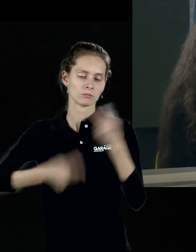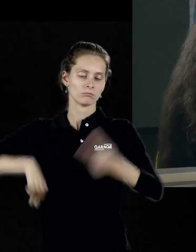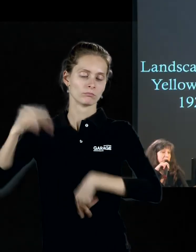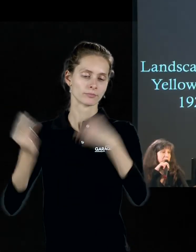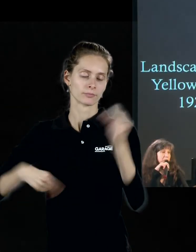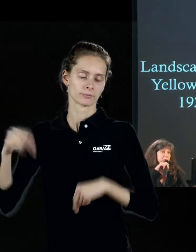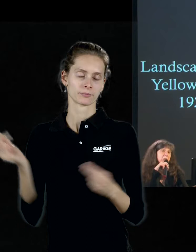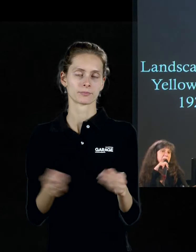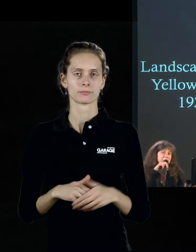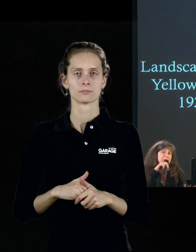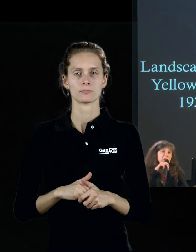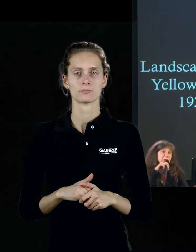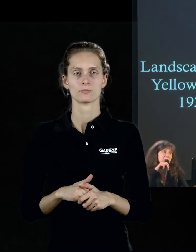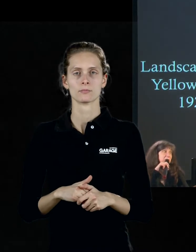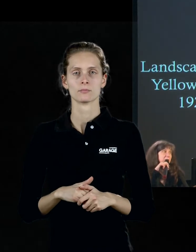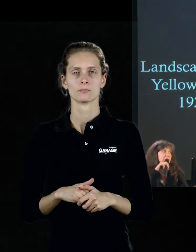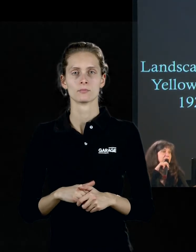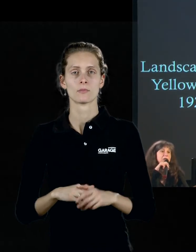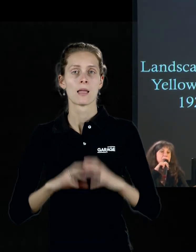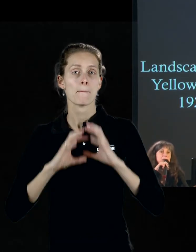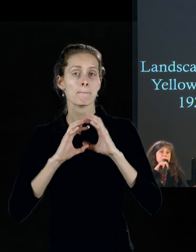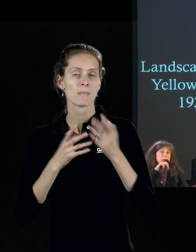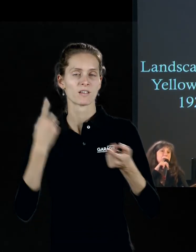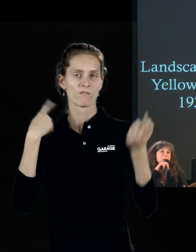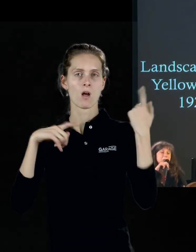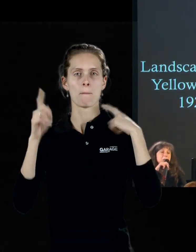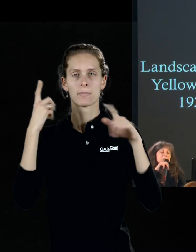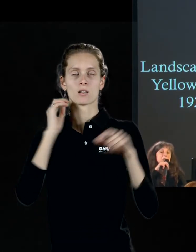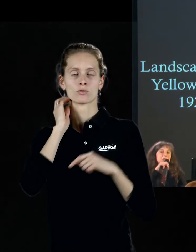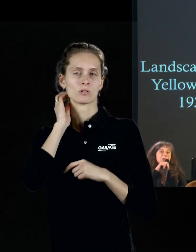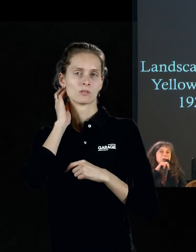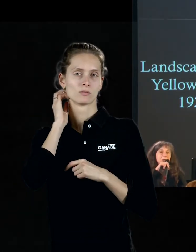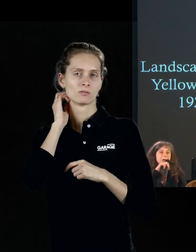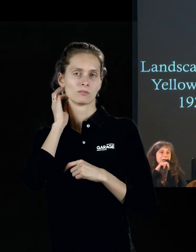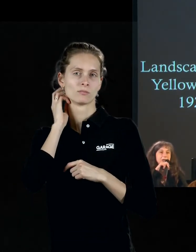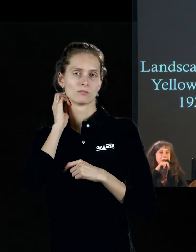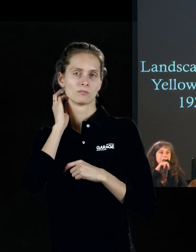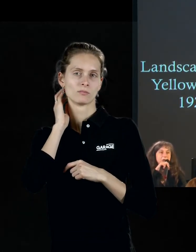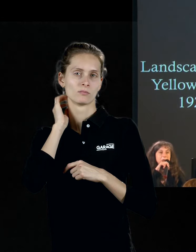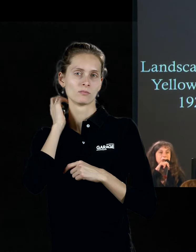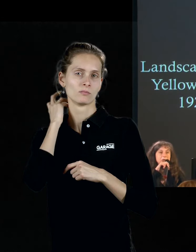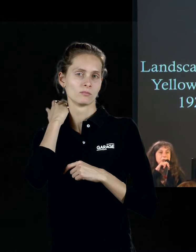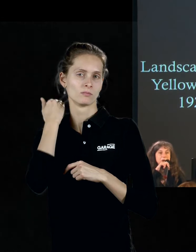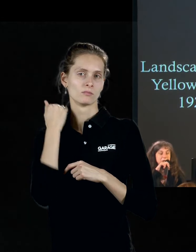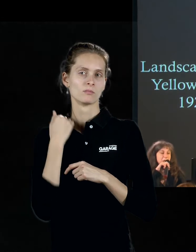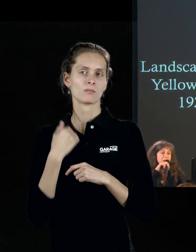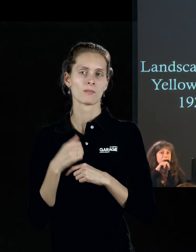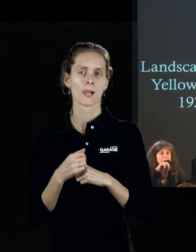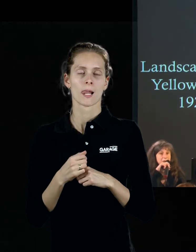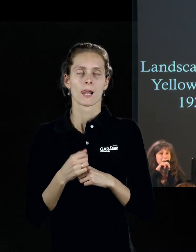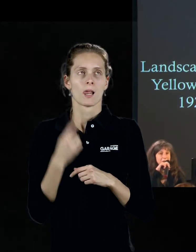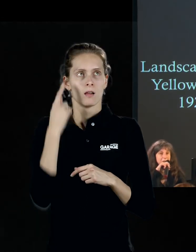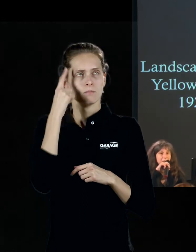И это мир воображения, который в традиционном сознании ассоциируется с миром вымышленным,